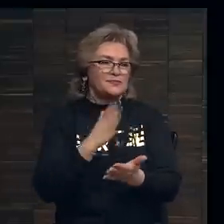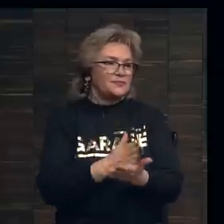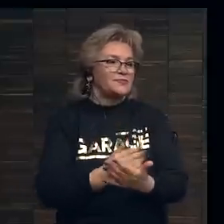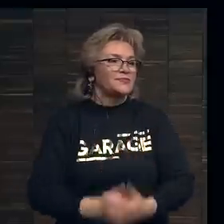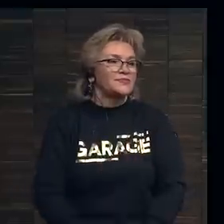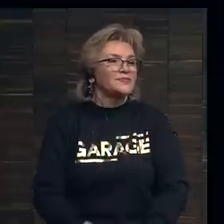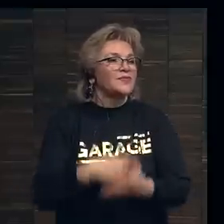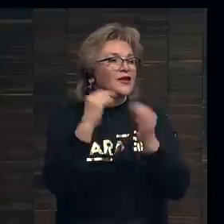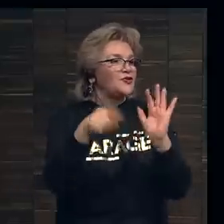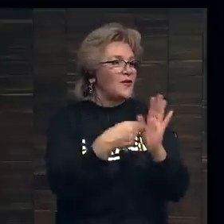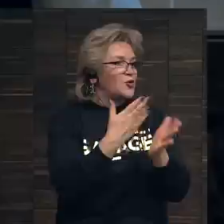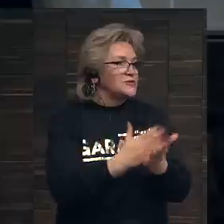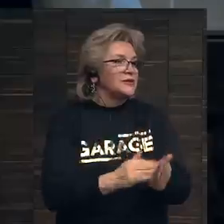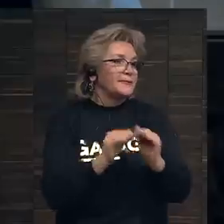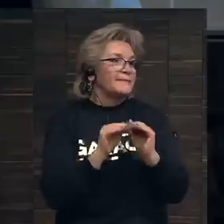Еще вопросы?